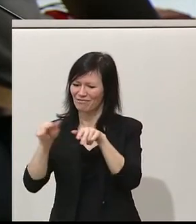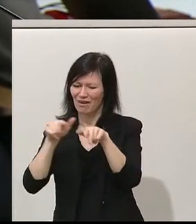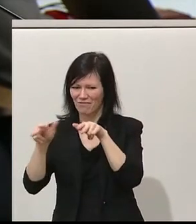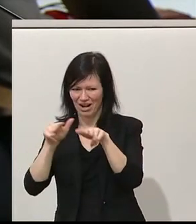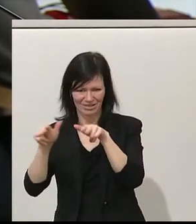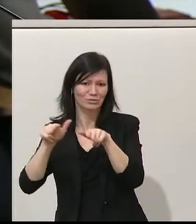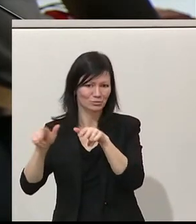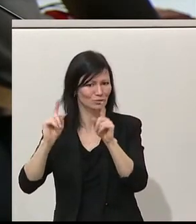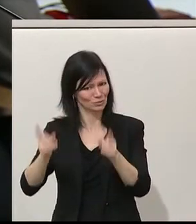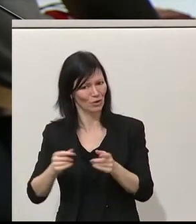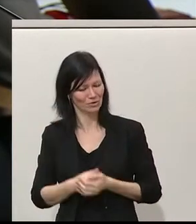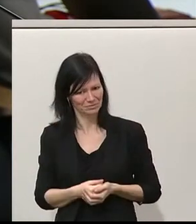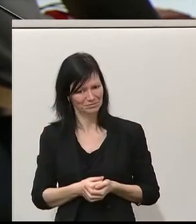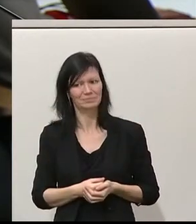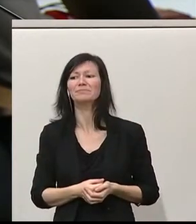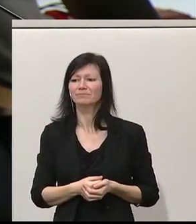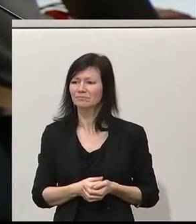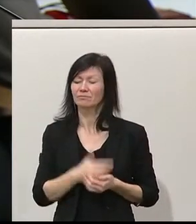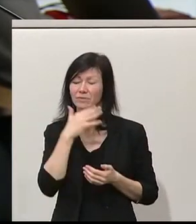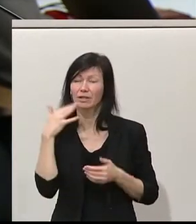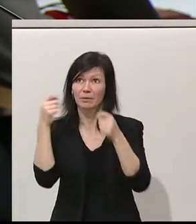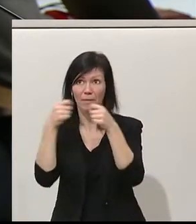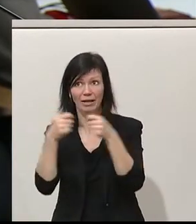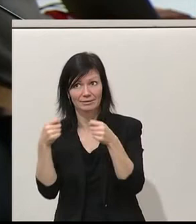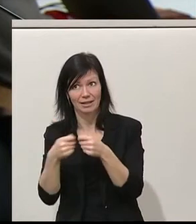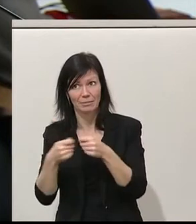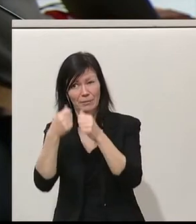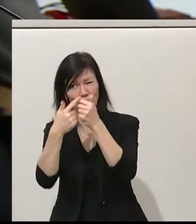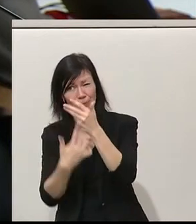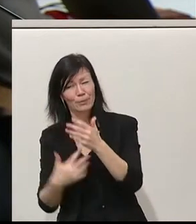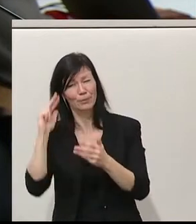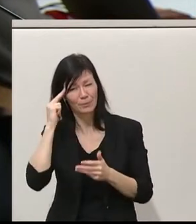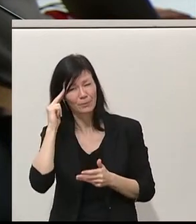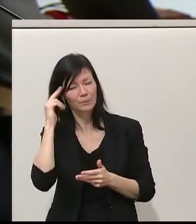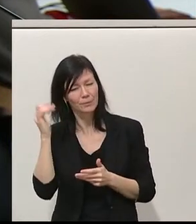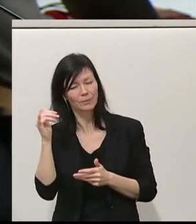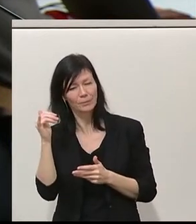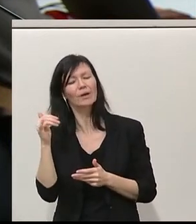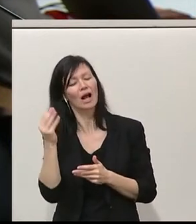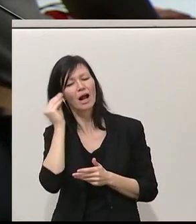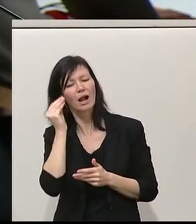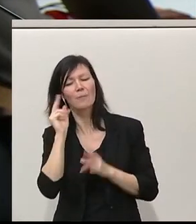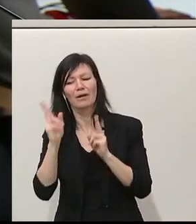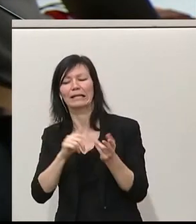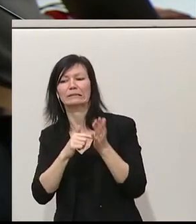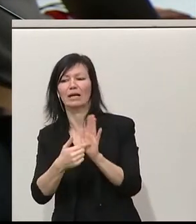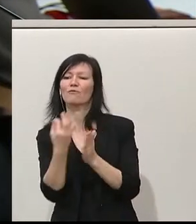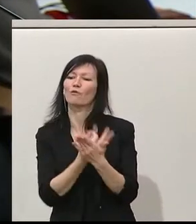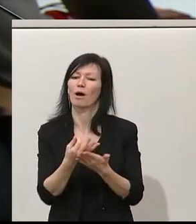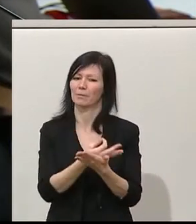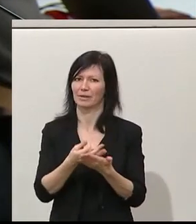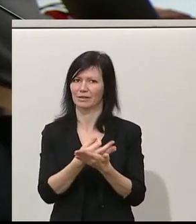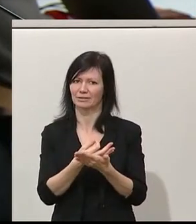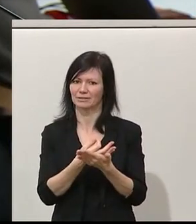in diesem Regierungsabkommen mit einer Vielzahl an Maßnahmen. Und ich denke, da haben wir wirklich Möglichkeiten, gerade auch im